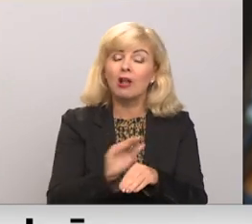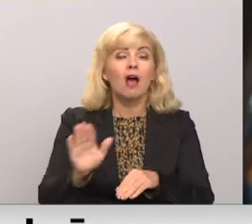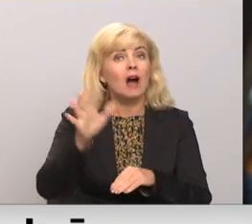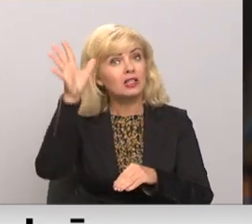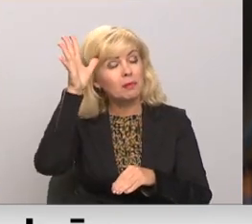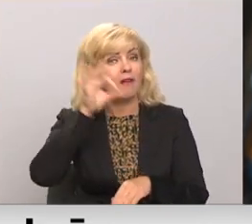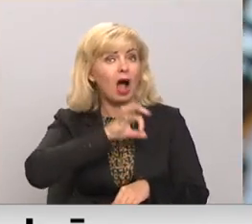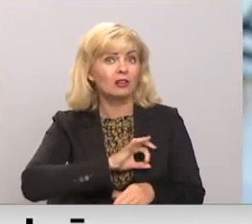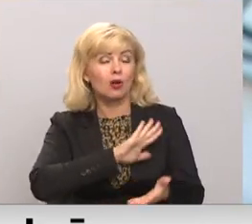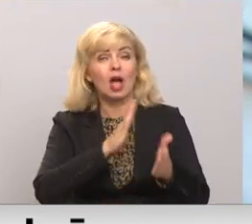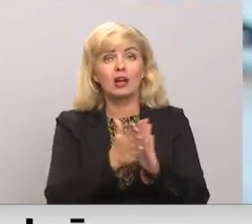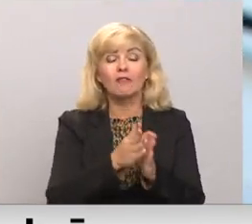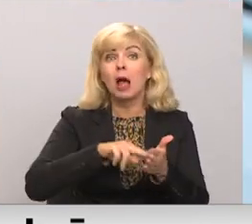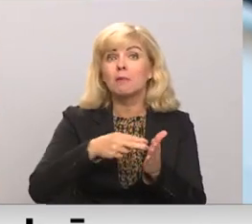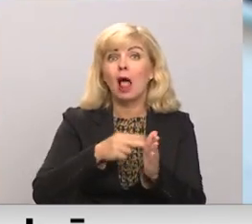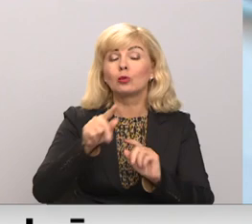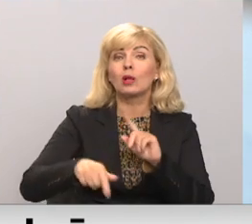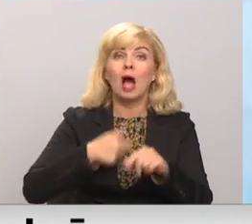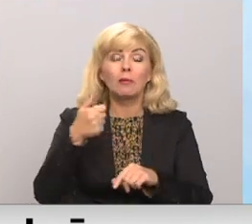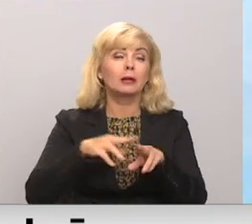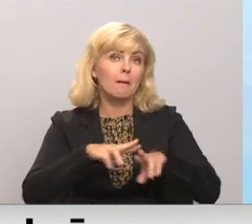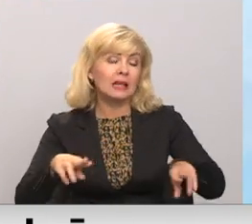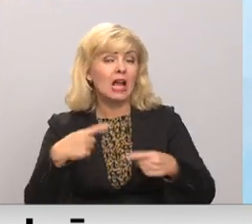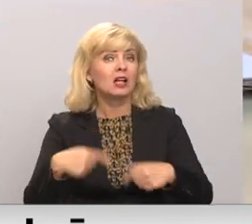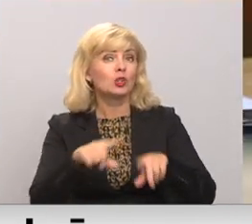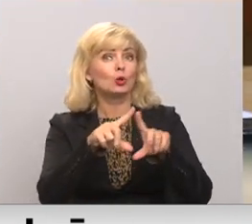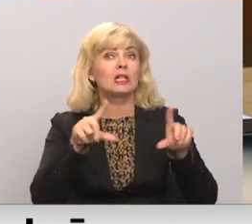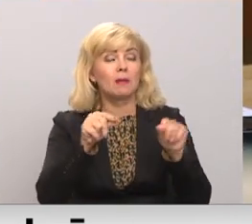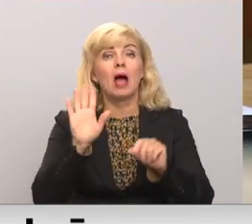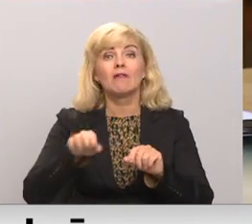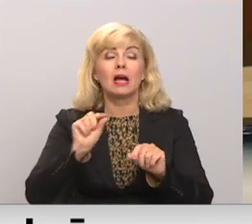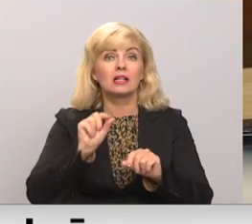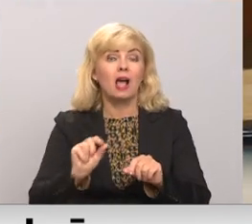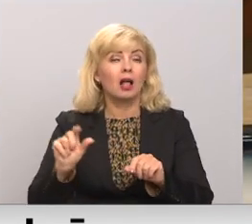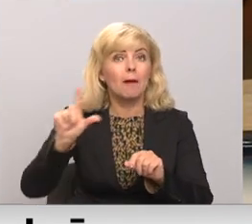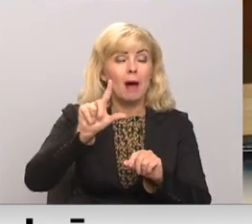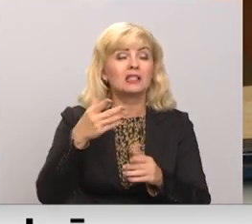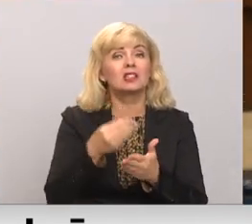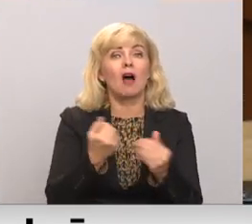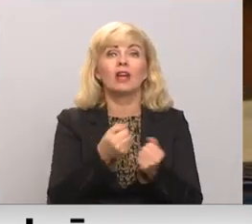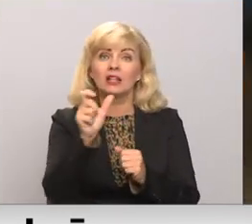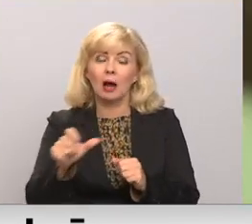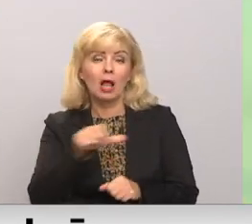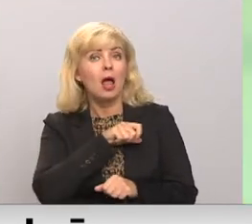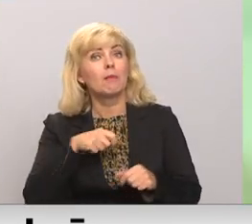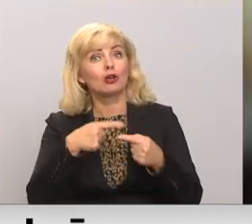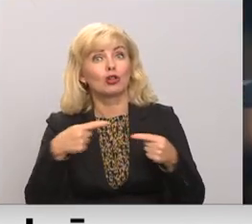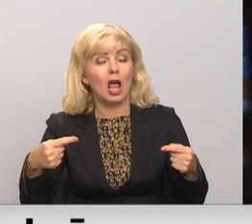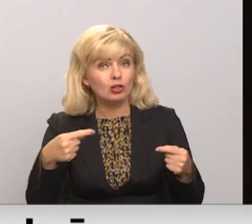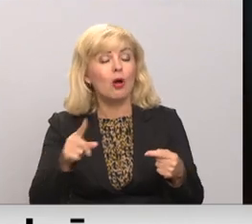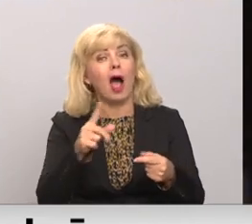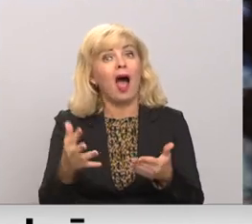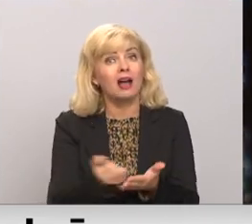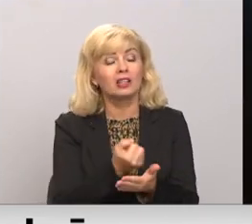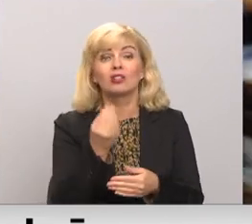atalgojuma reforma. Plānots, ka nākamgad ministrijas un citas iestādes varēs celt algas saviem darbiniekiem, ja pašas resursos tam atradīs